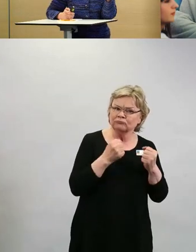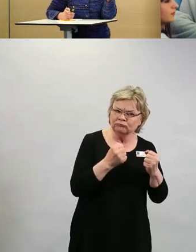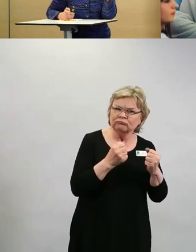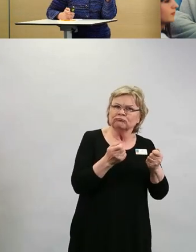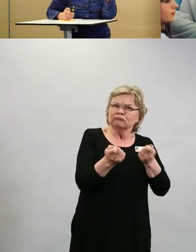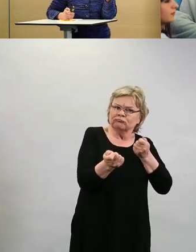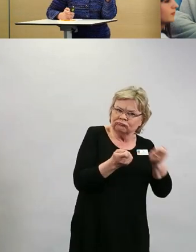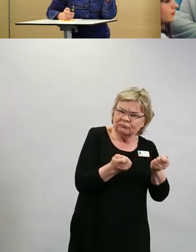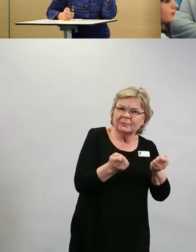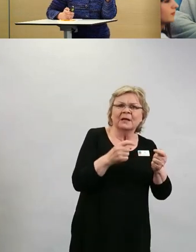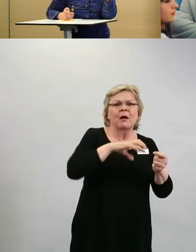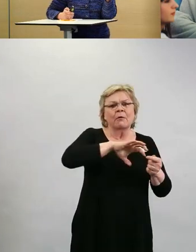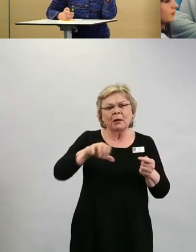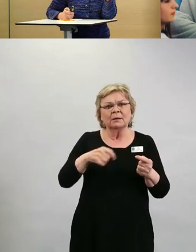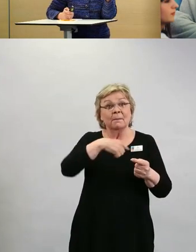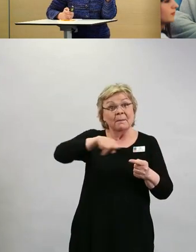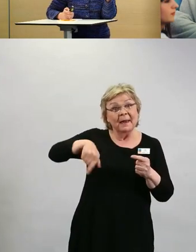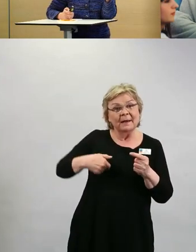varotoimista.